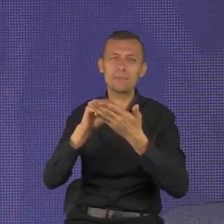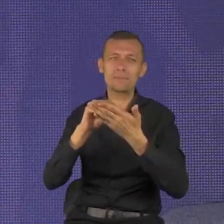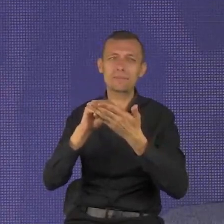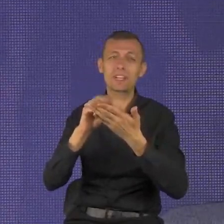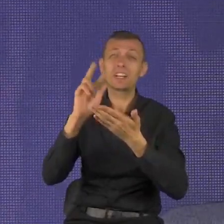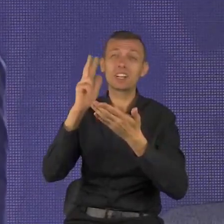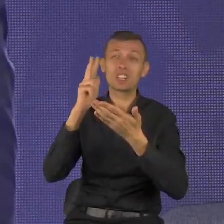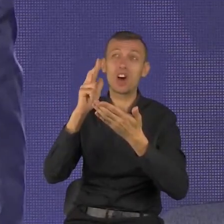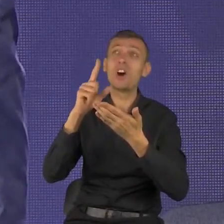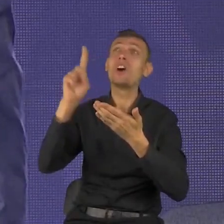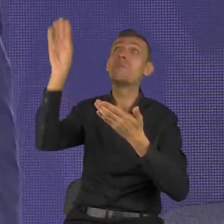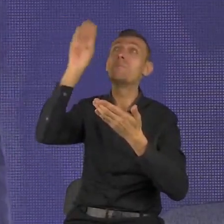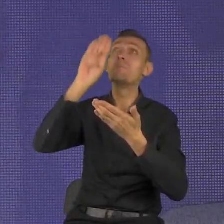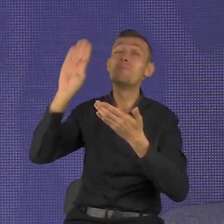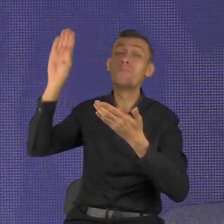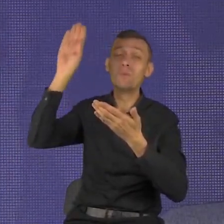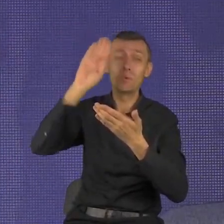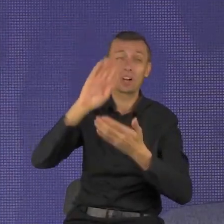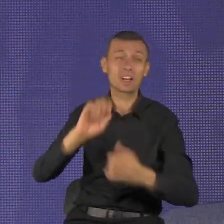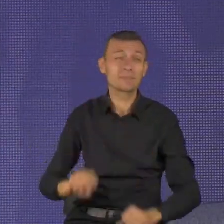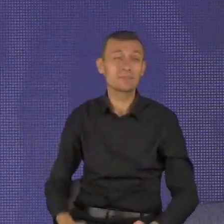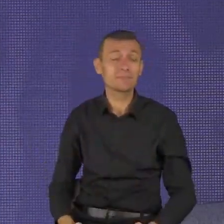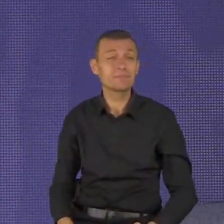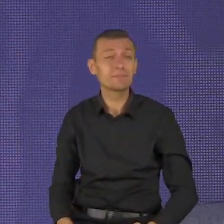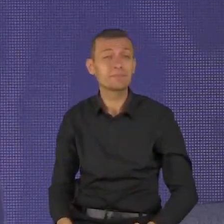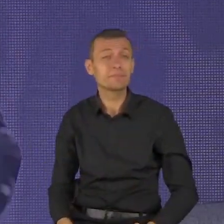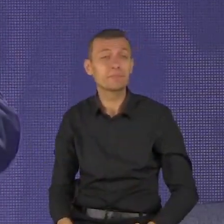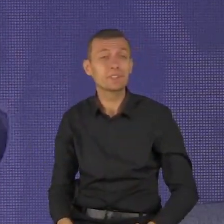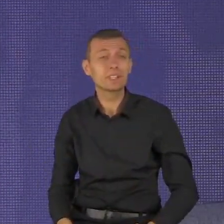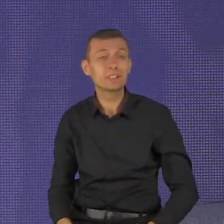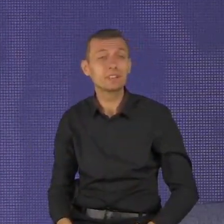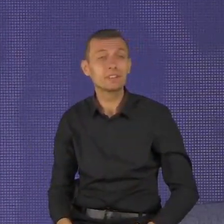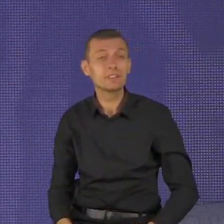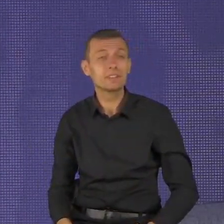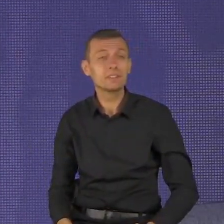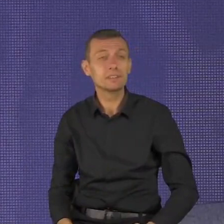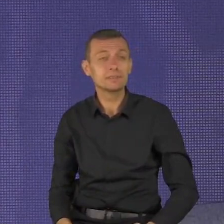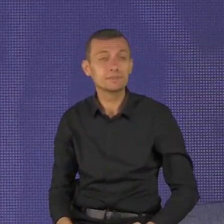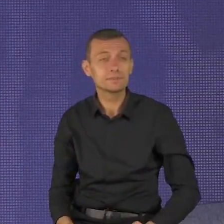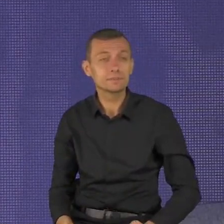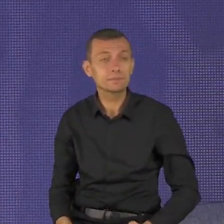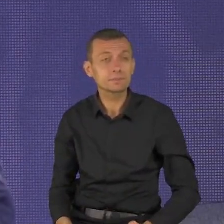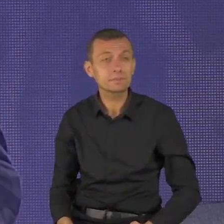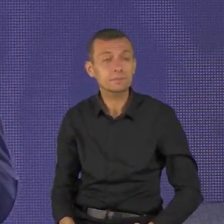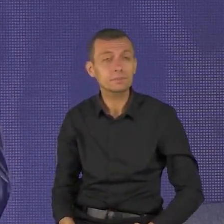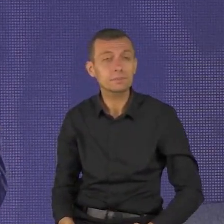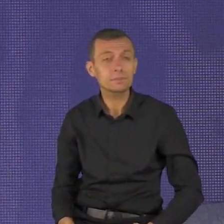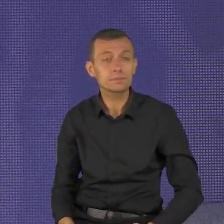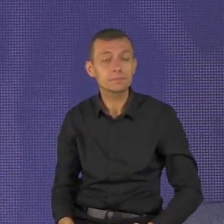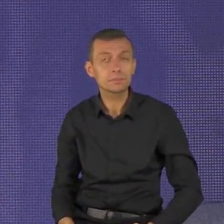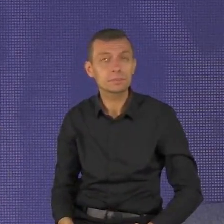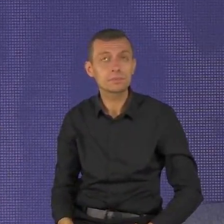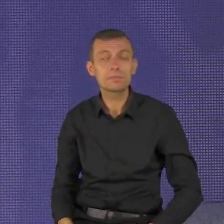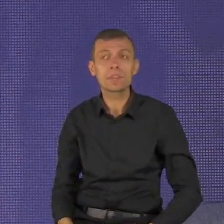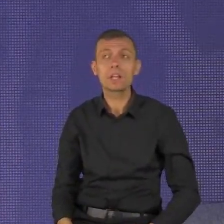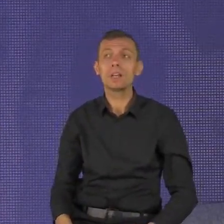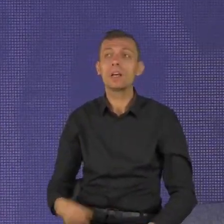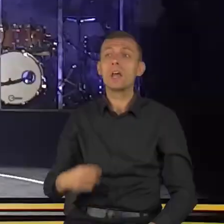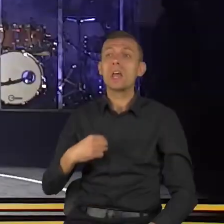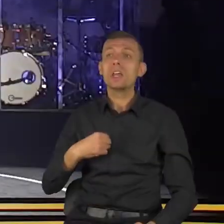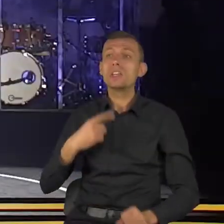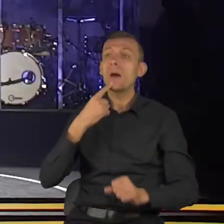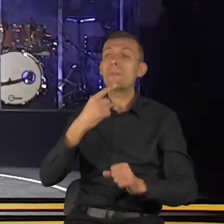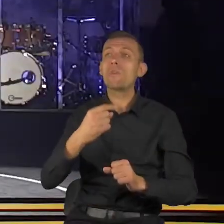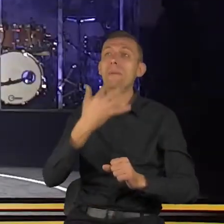chciałbym te rzeczy nazwać pięcioma strategiami nowego postępowania. Wiecie, czasami jak używam takich słów,